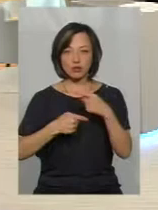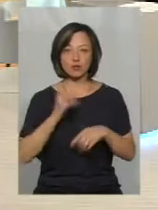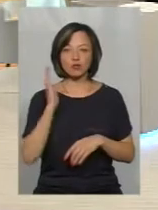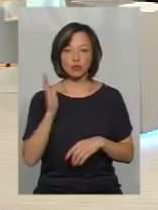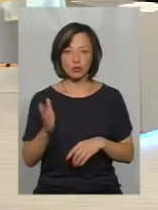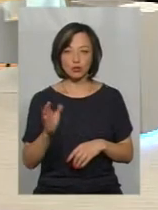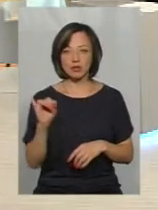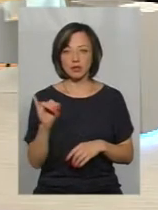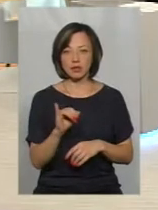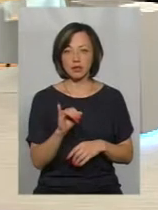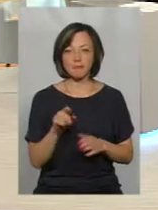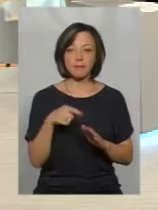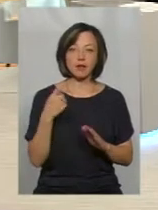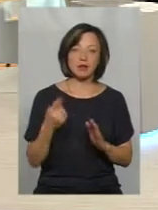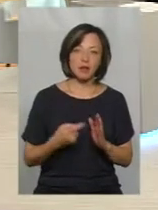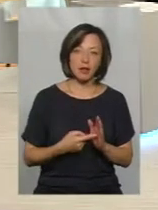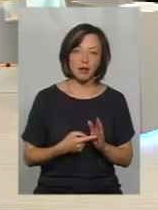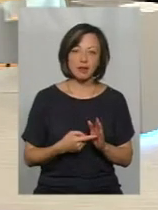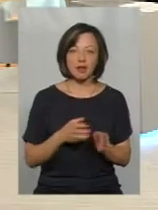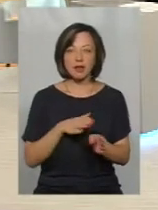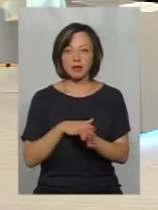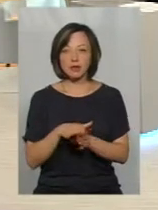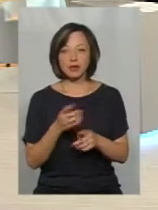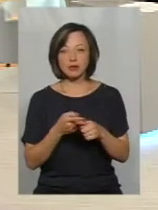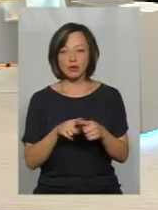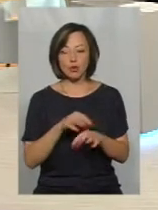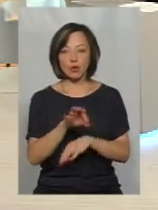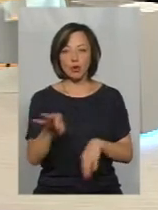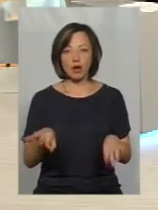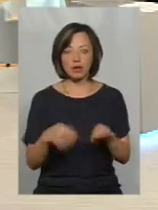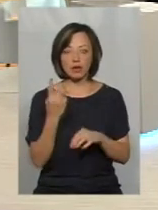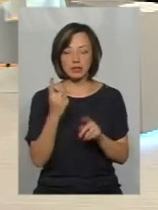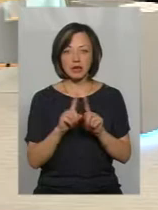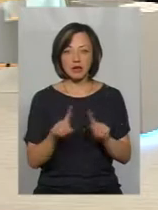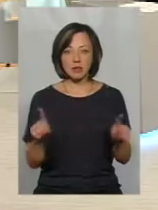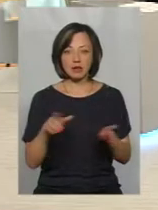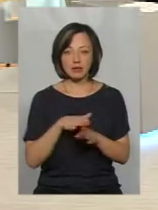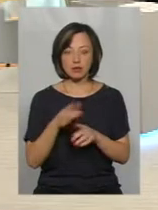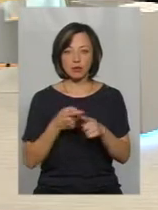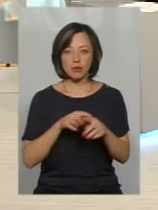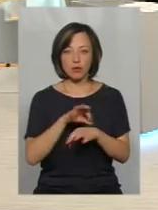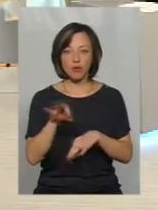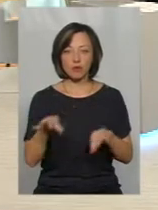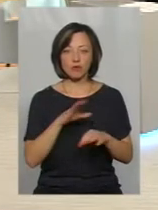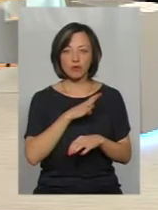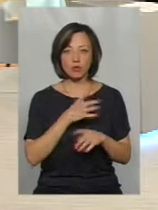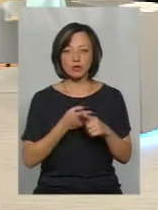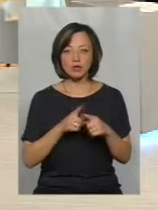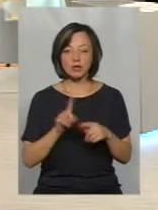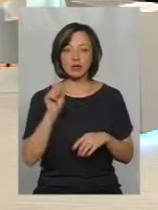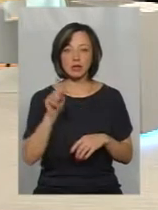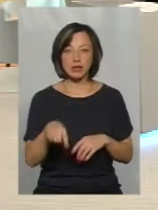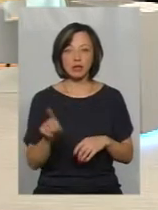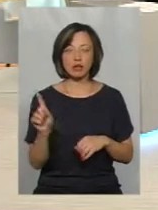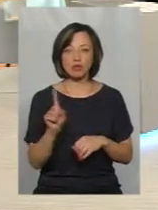І питання реалізації цього проєкту, один з елементів реалізації цього проєкту був, це те, що